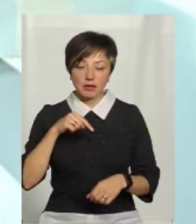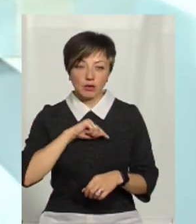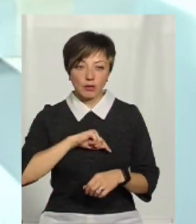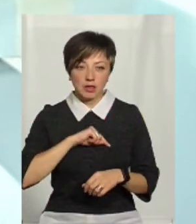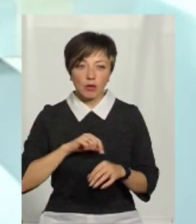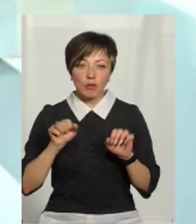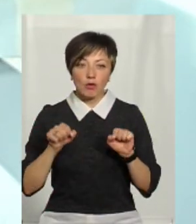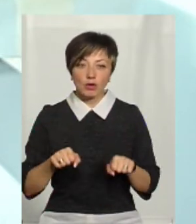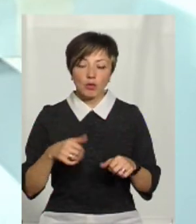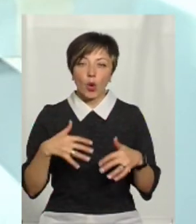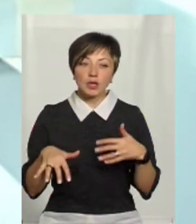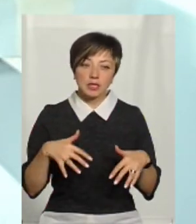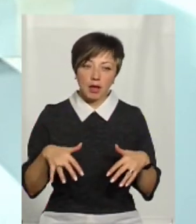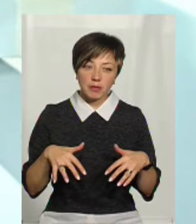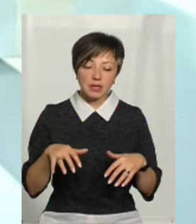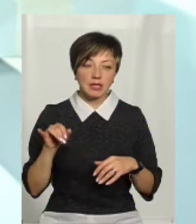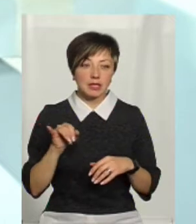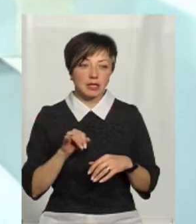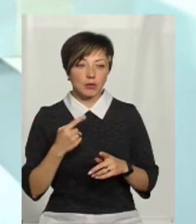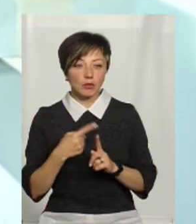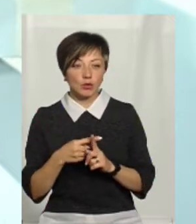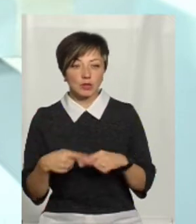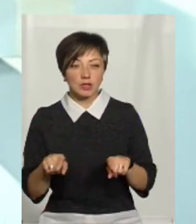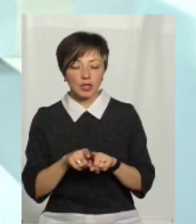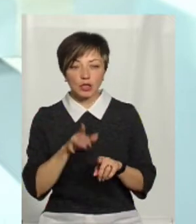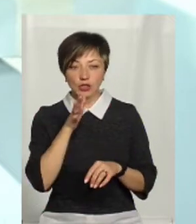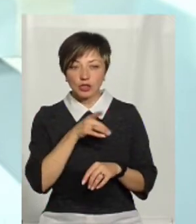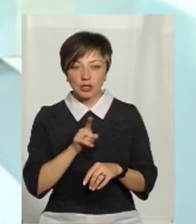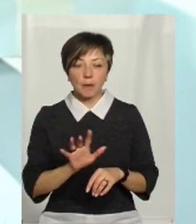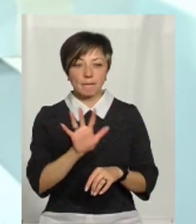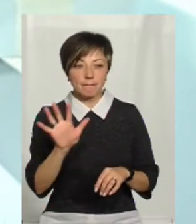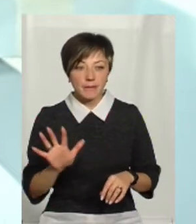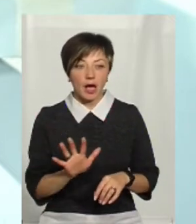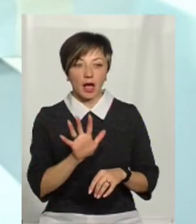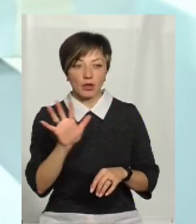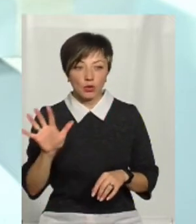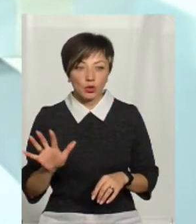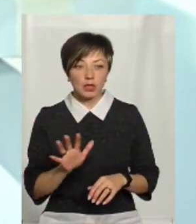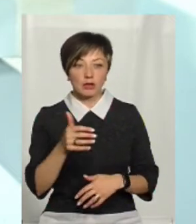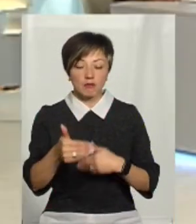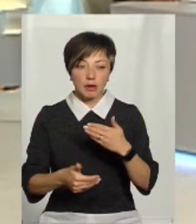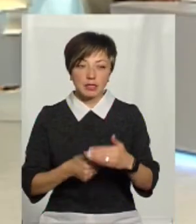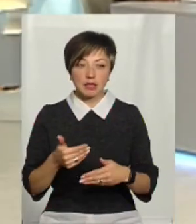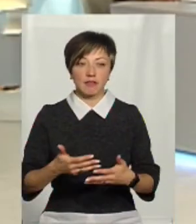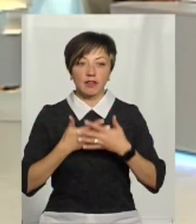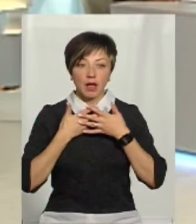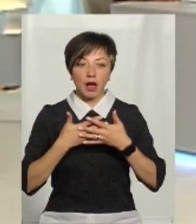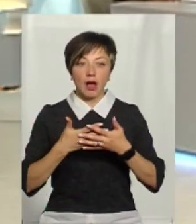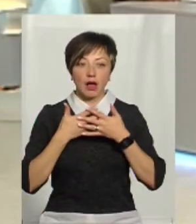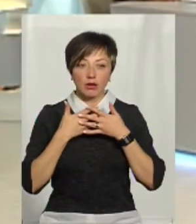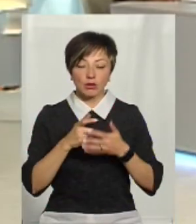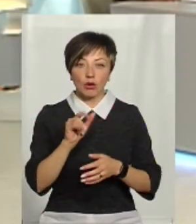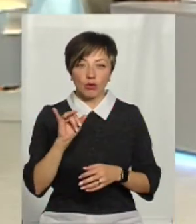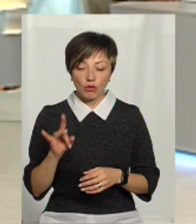організму. Організм може бути і ослаблений, плюс такий час, 5 годин знаходитись в басейні, вдихаючі